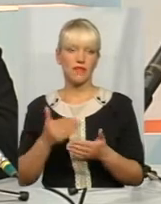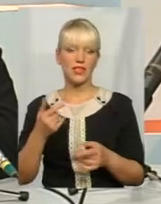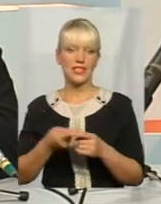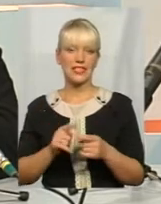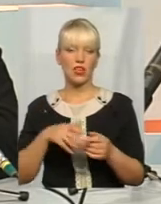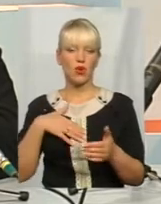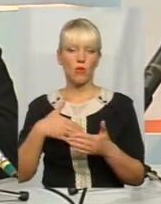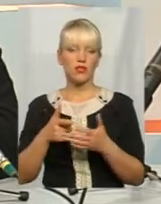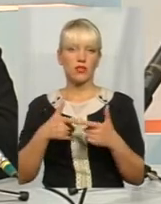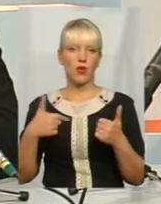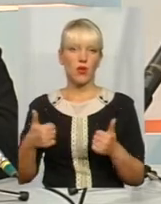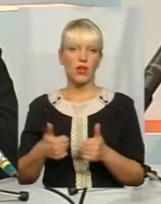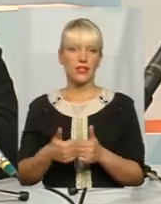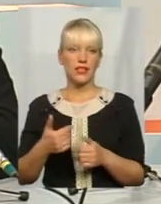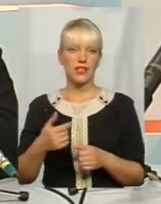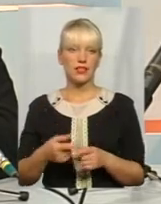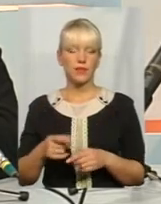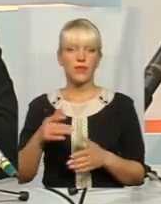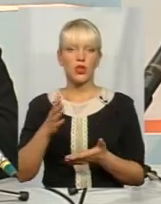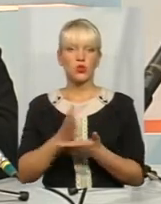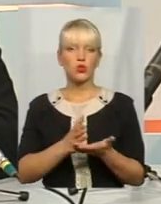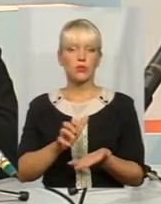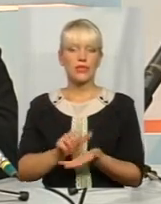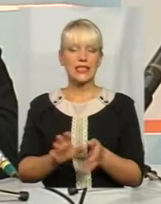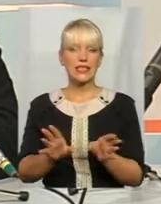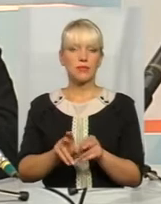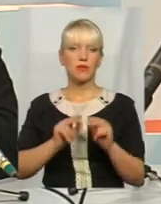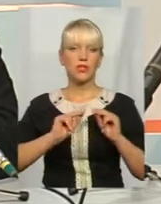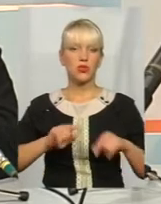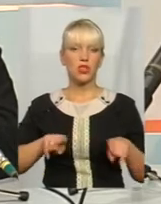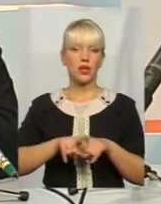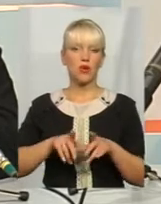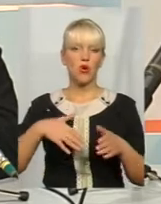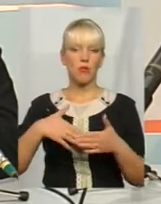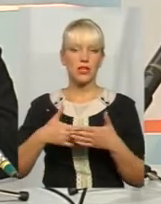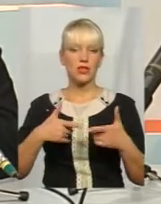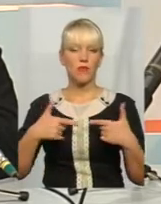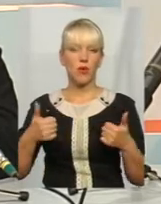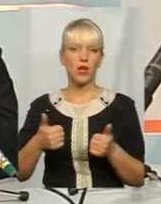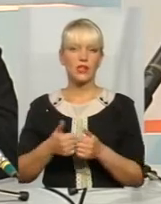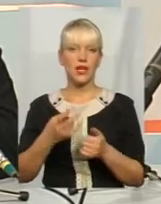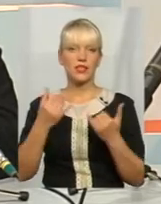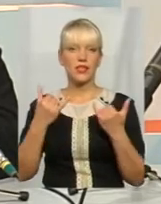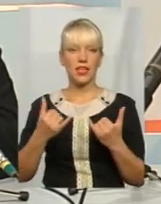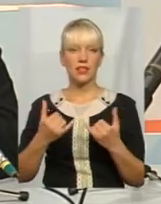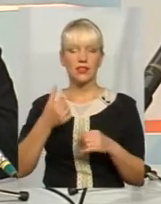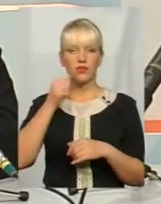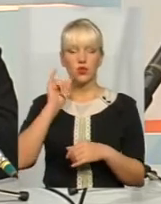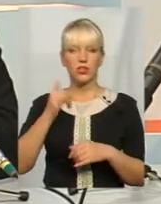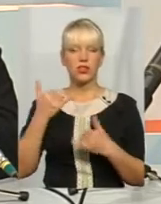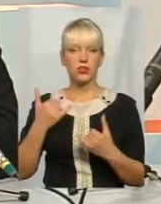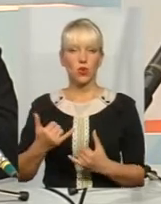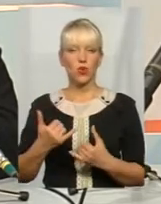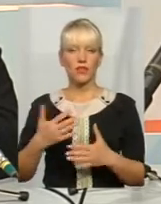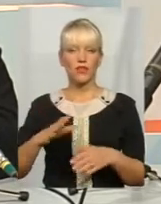громадських організацій. До речі, служба зайнятості тісно співпрацює з такими громадськими організаціями. От наразі, вчора і сьогодні